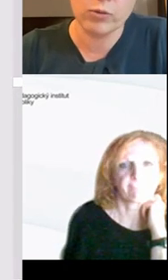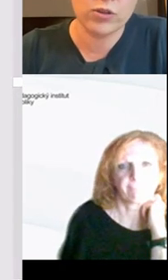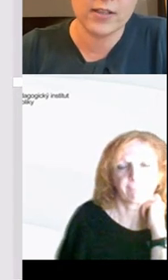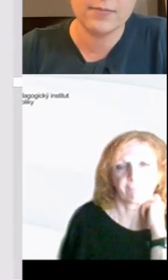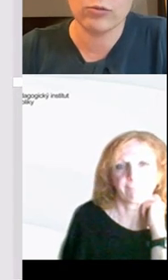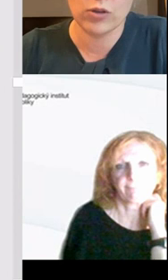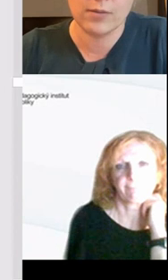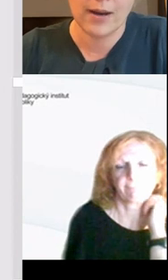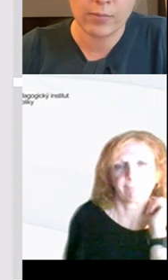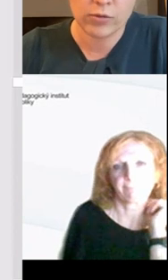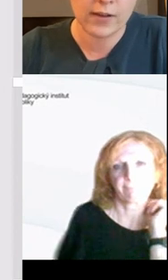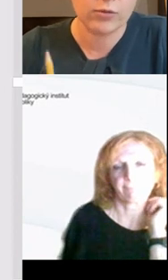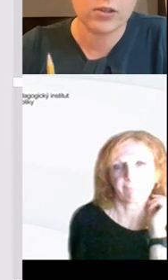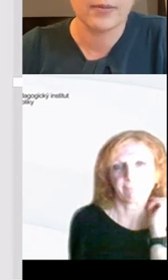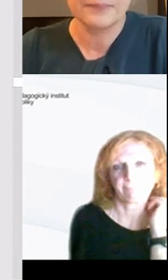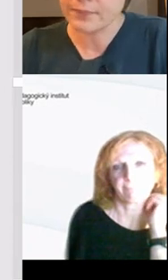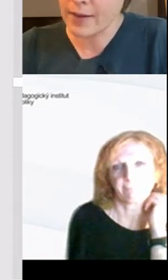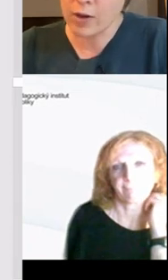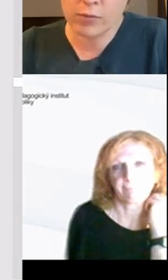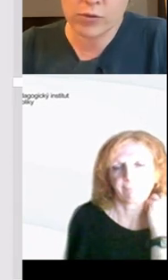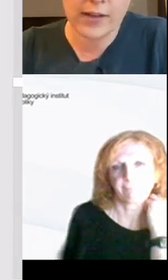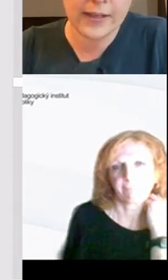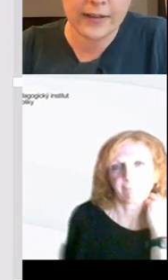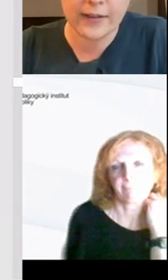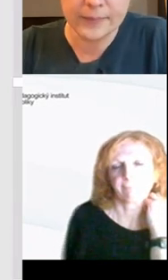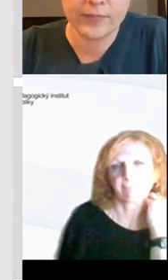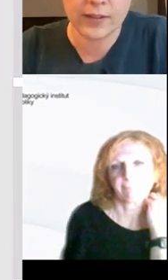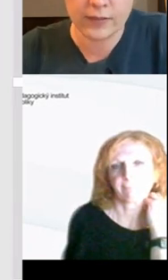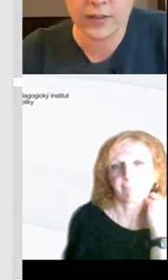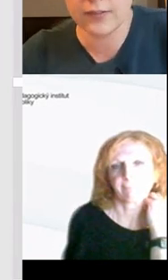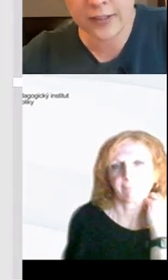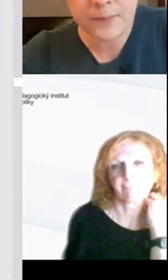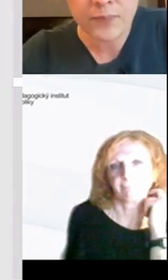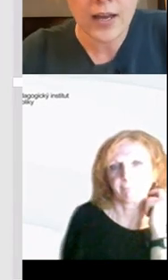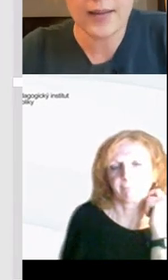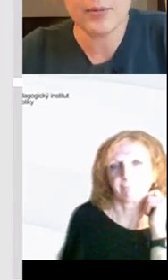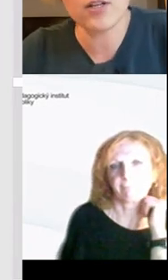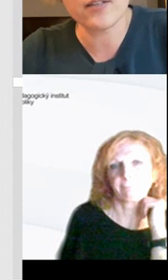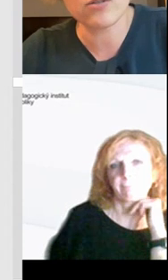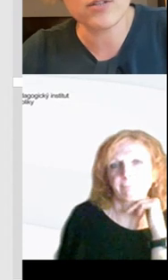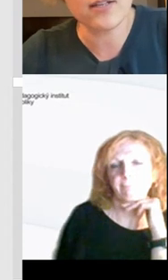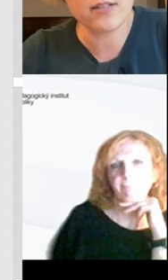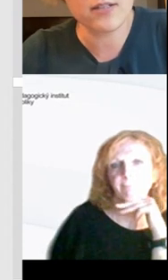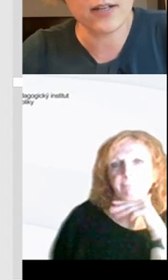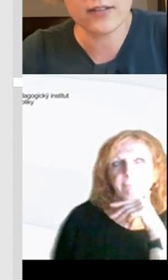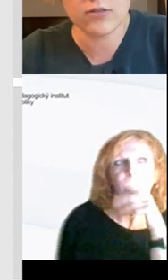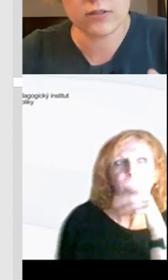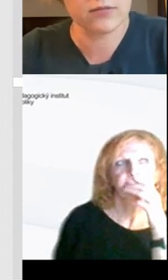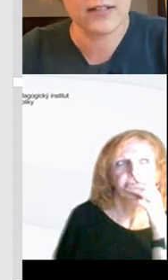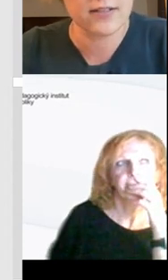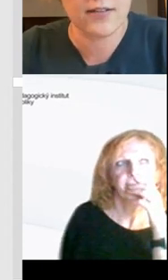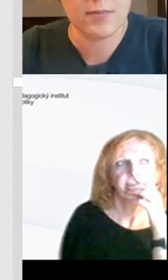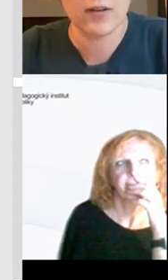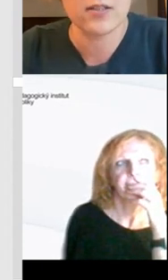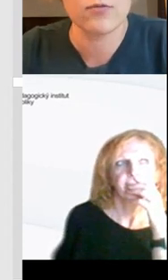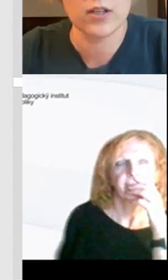používají z mé zkušenosti, málo používají WhatsApp, málo používají Twitter, ale prostě na těch sociálních sítích, a teď